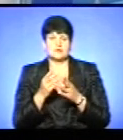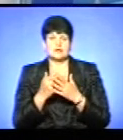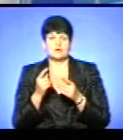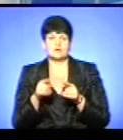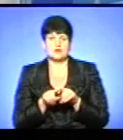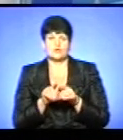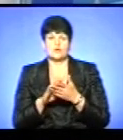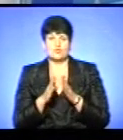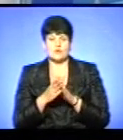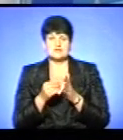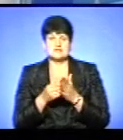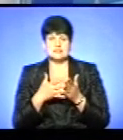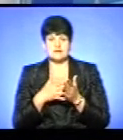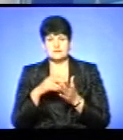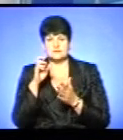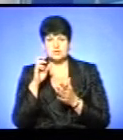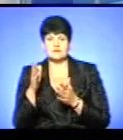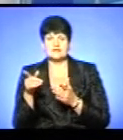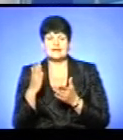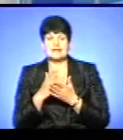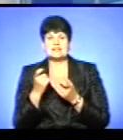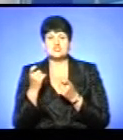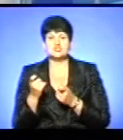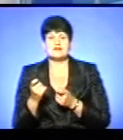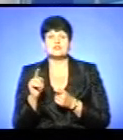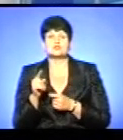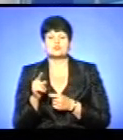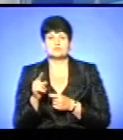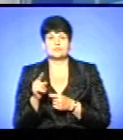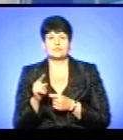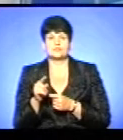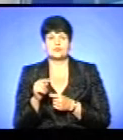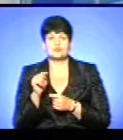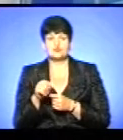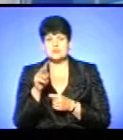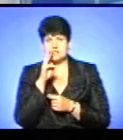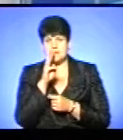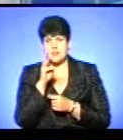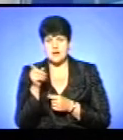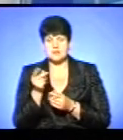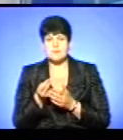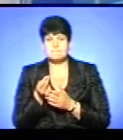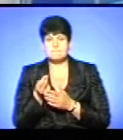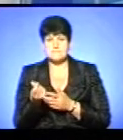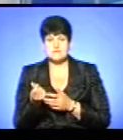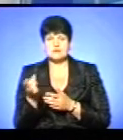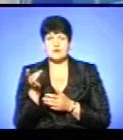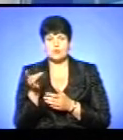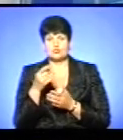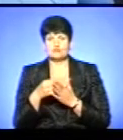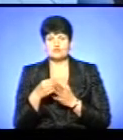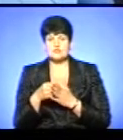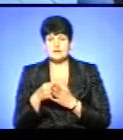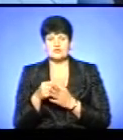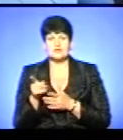умові, то ціна в комунальних дешевша, тому що десь зарплата платиться з районного бюджету, і там